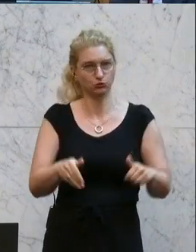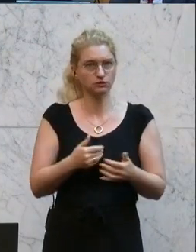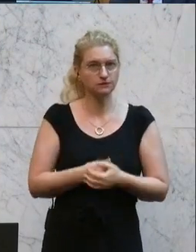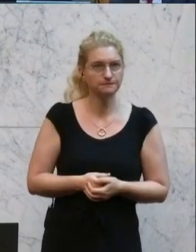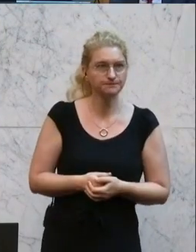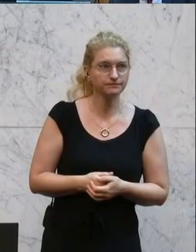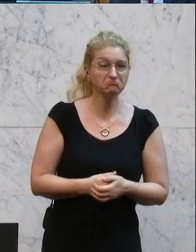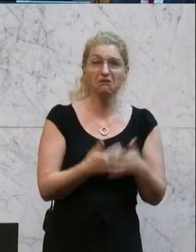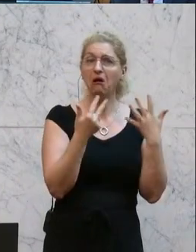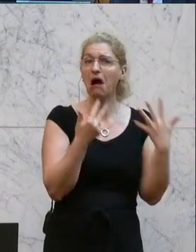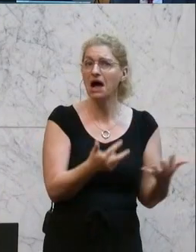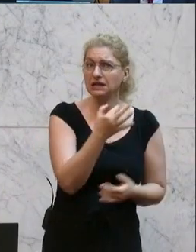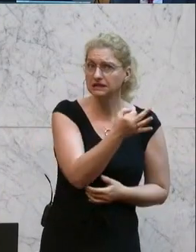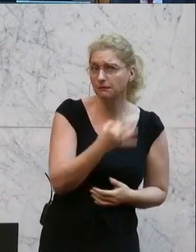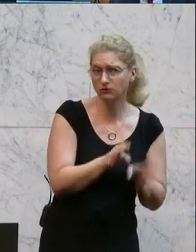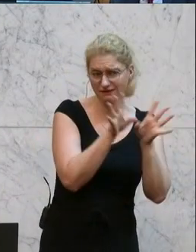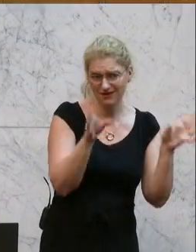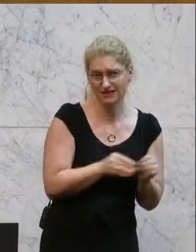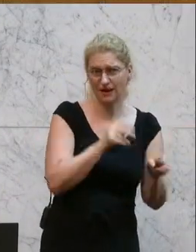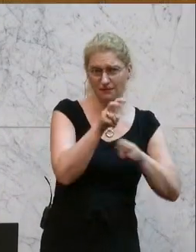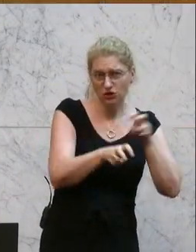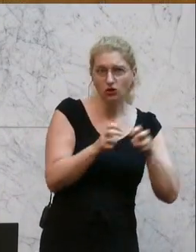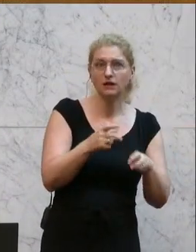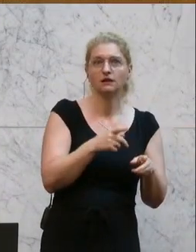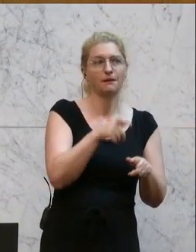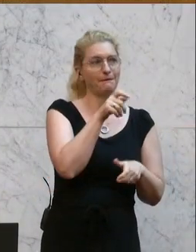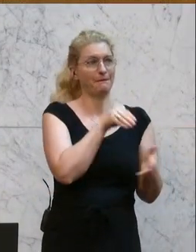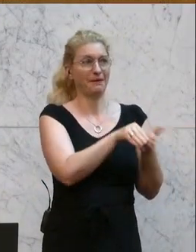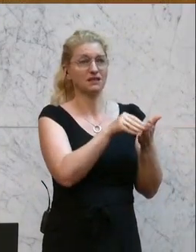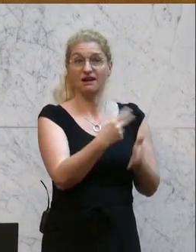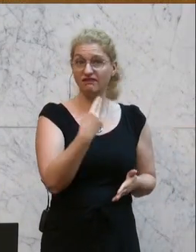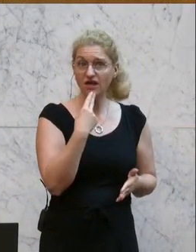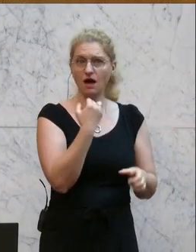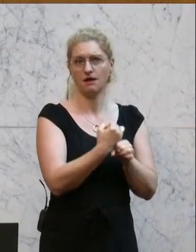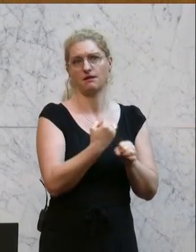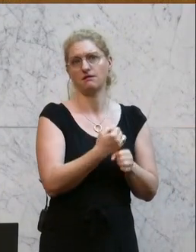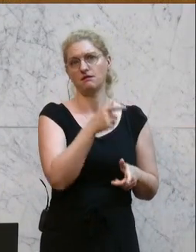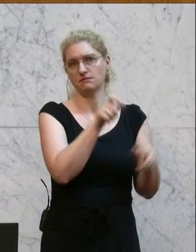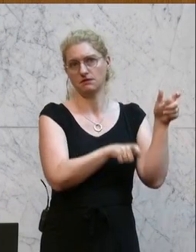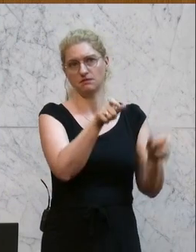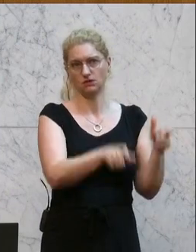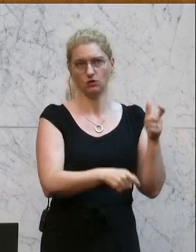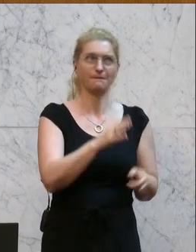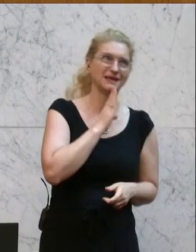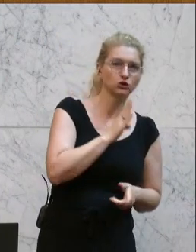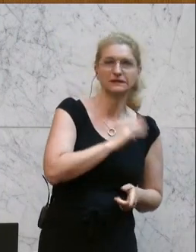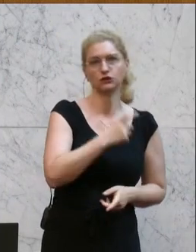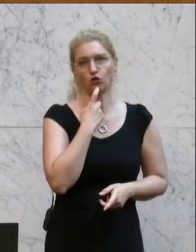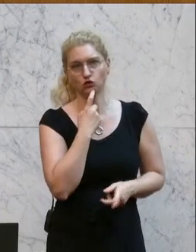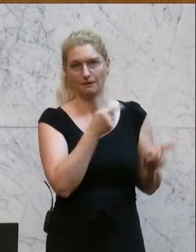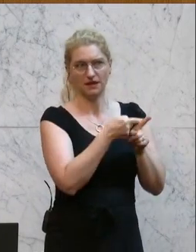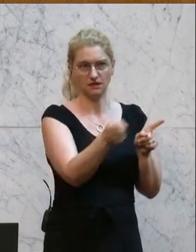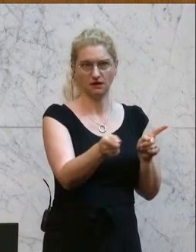Steueraufkommens zahlen die arbeitenden Menschen, die Pensionistinnen, die Konsumentinnen. Mehr als 80 Prozent. Nur 20